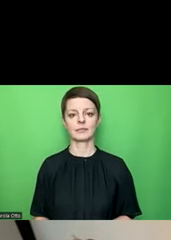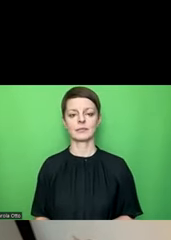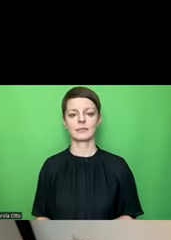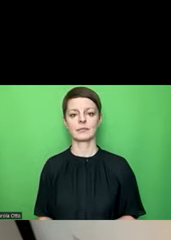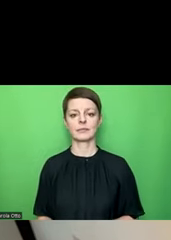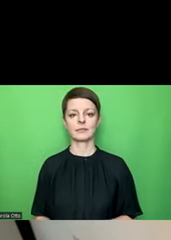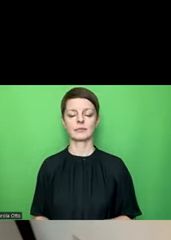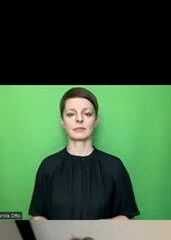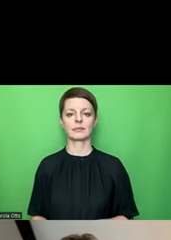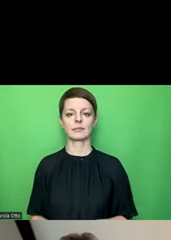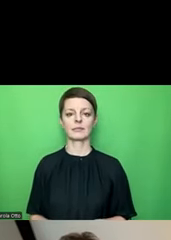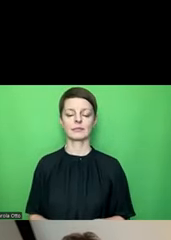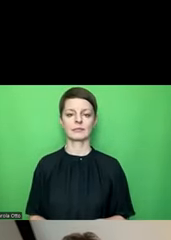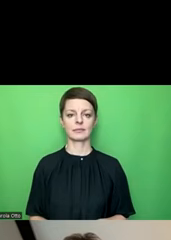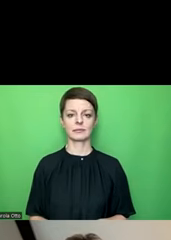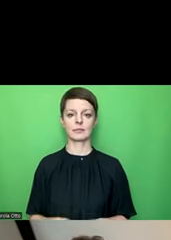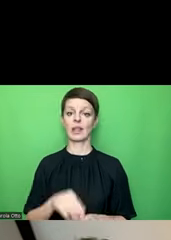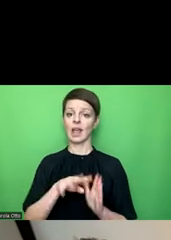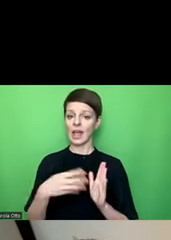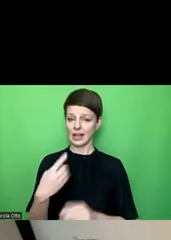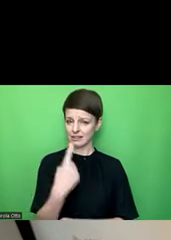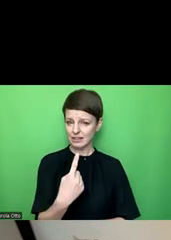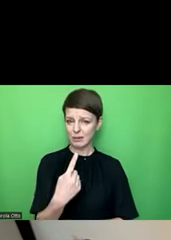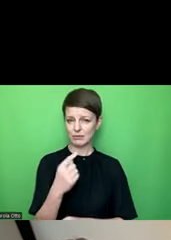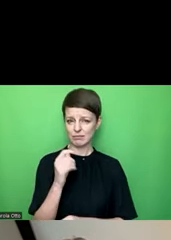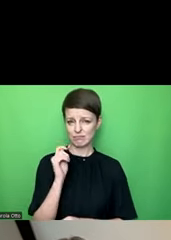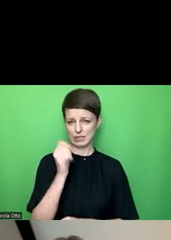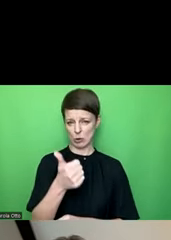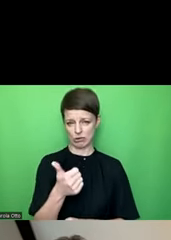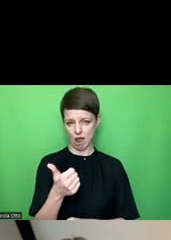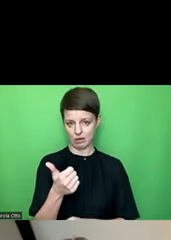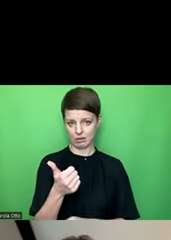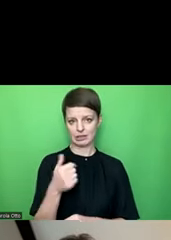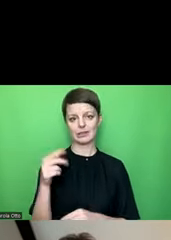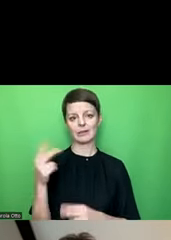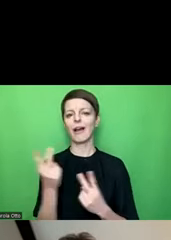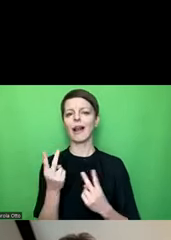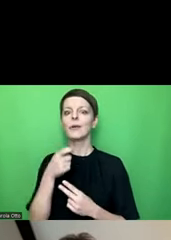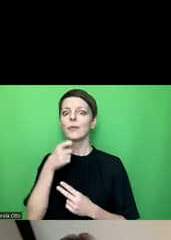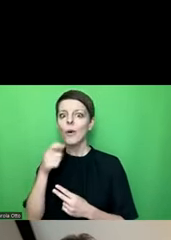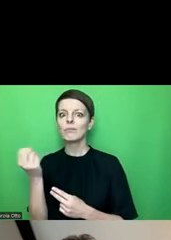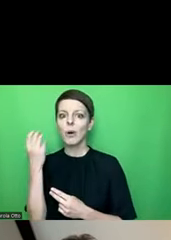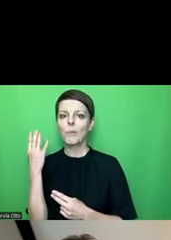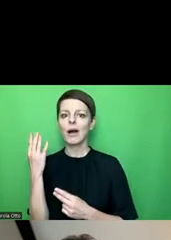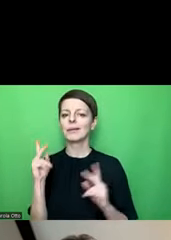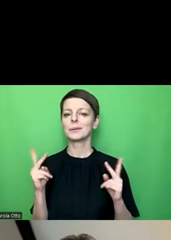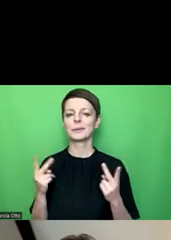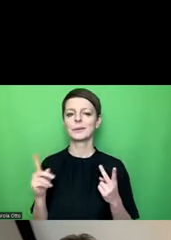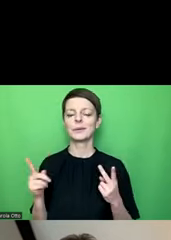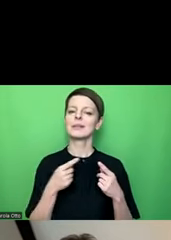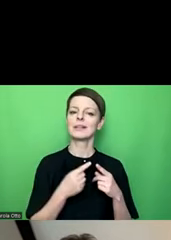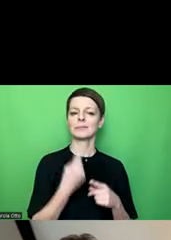Excel hat einige Besonderheiten im Unterschied zu Word und PowerPoint. Das werden wir gleich sehen. Also zum einen